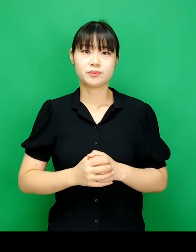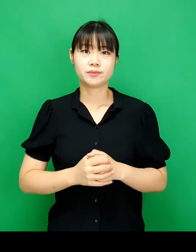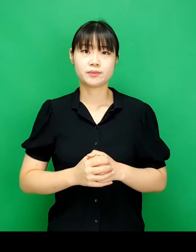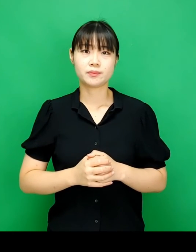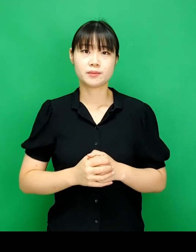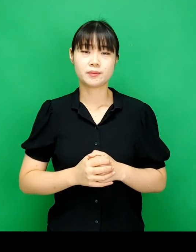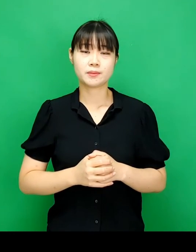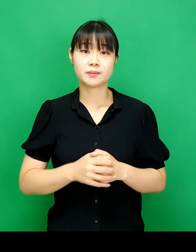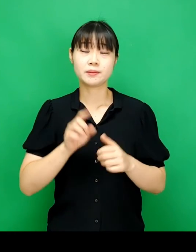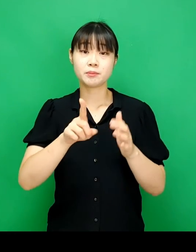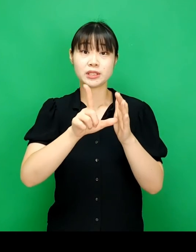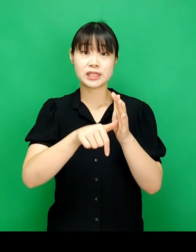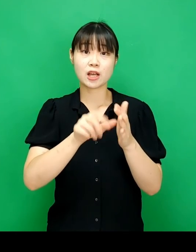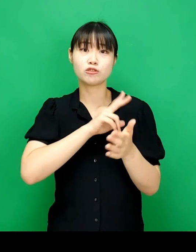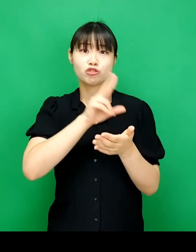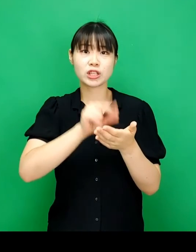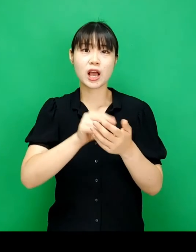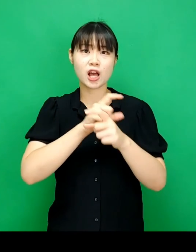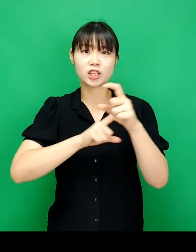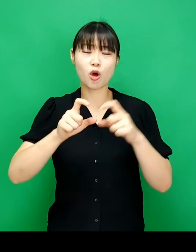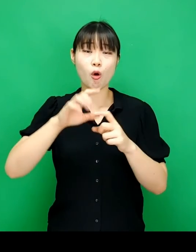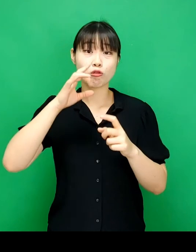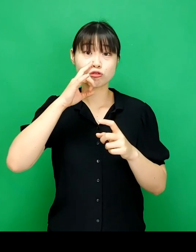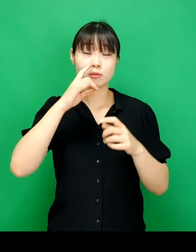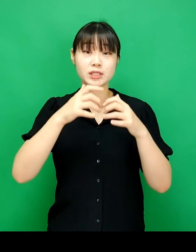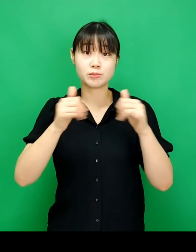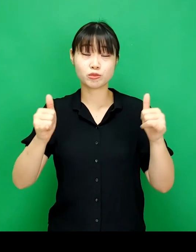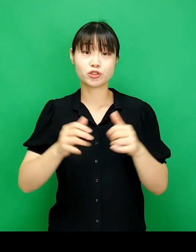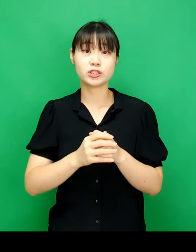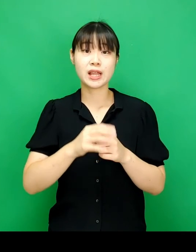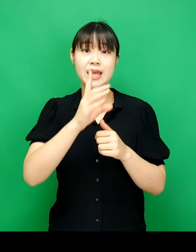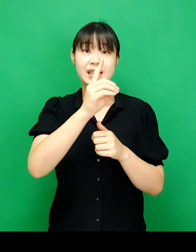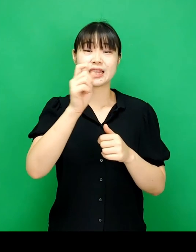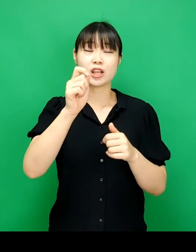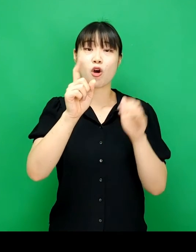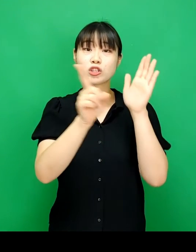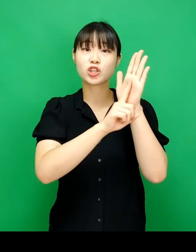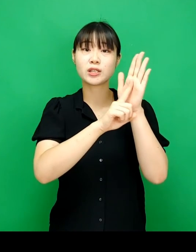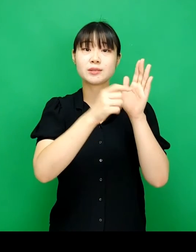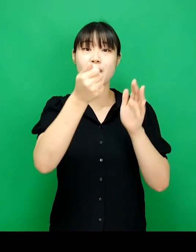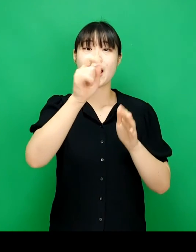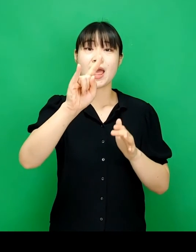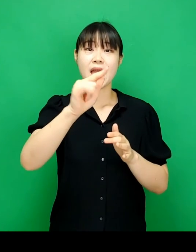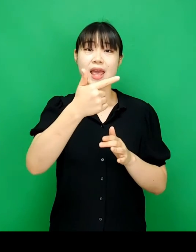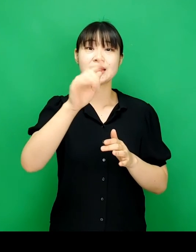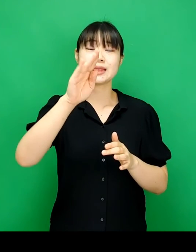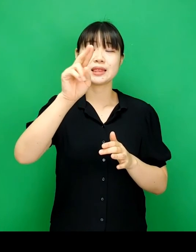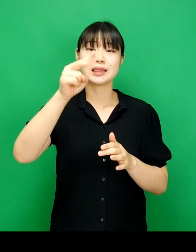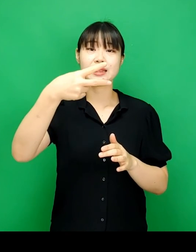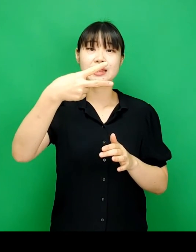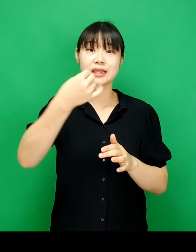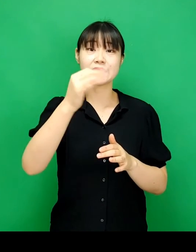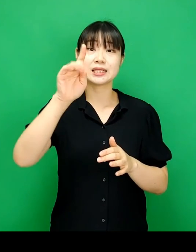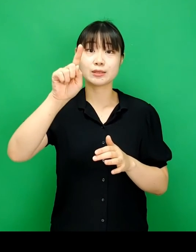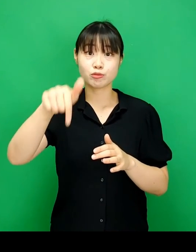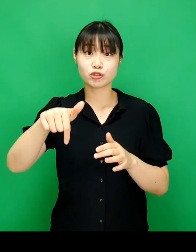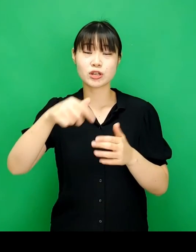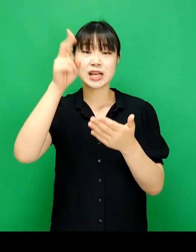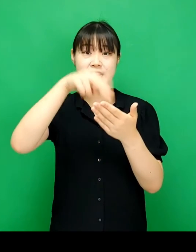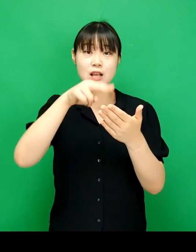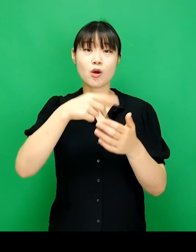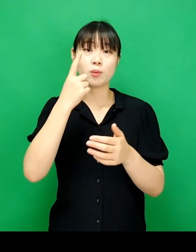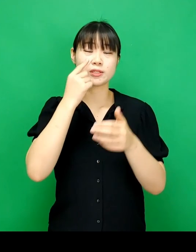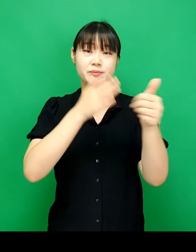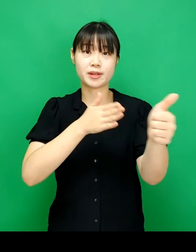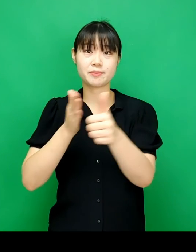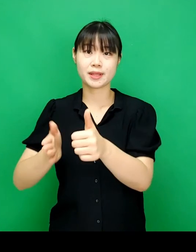가치가 있습니다 이번 시간 주제가 더 궁금하신 분들은 데이터 저널리즘 핸드북의 해당